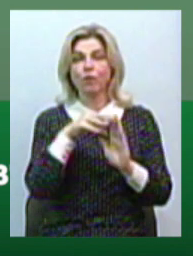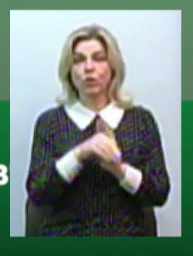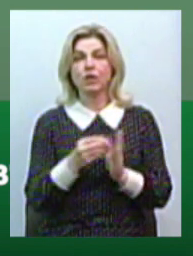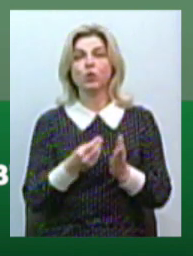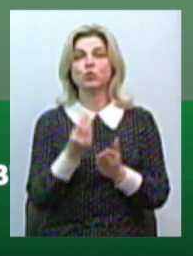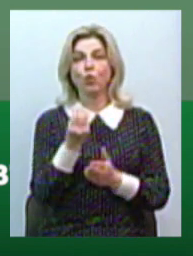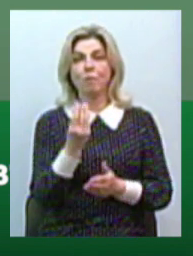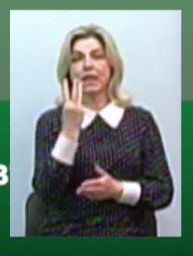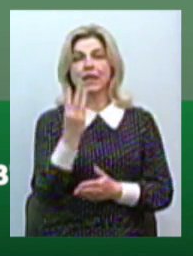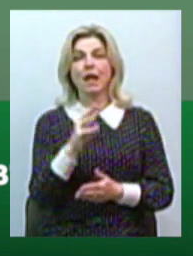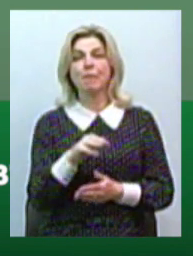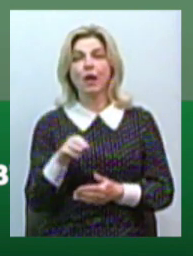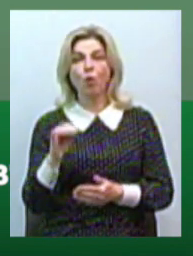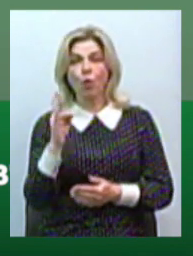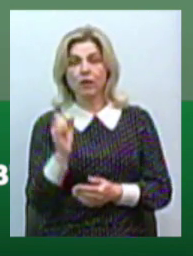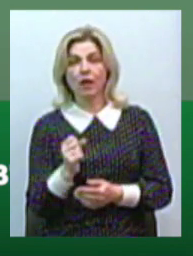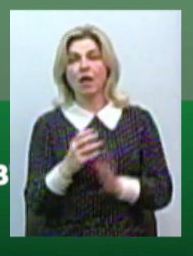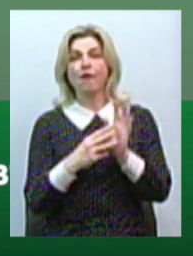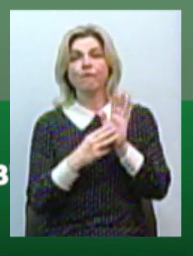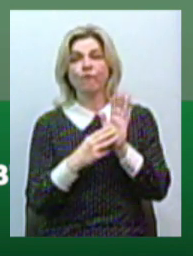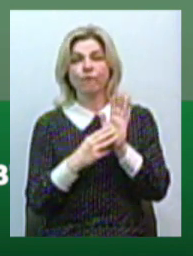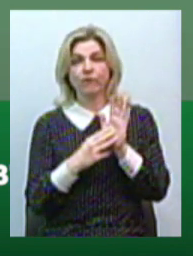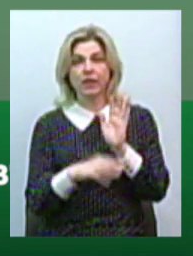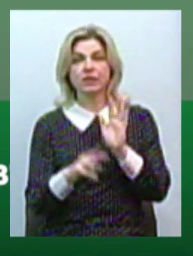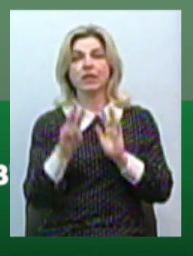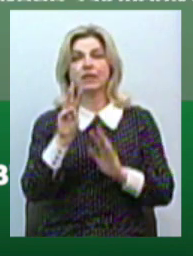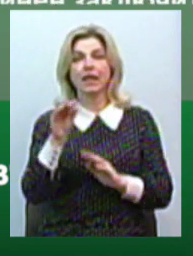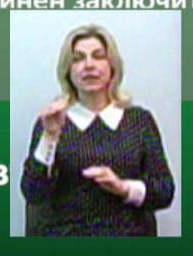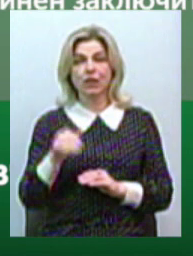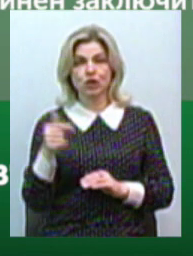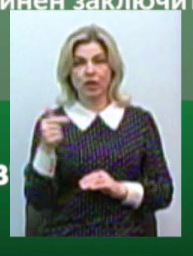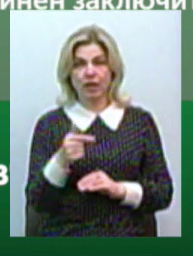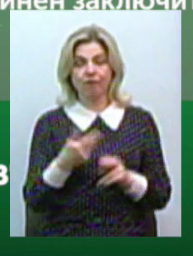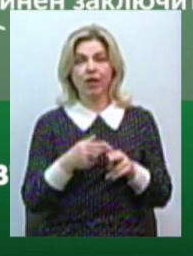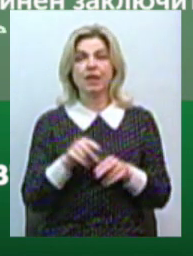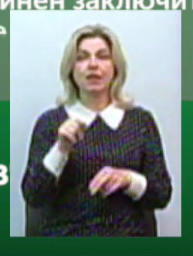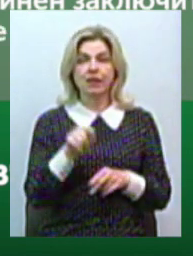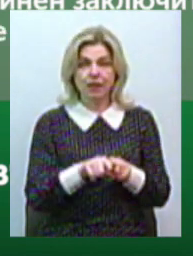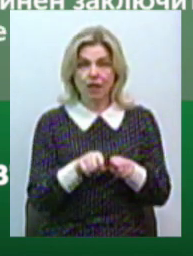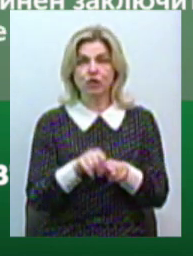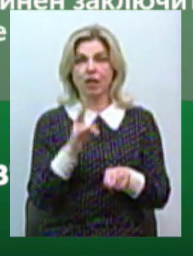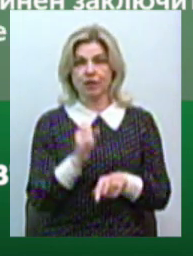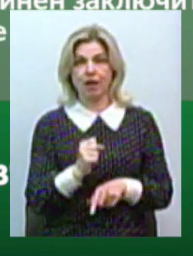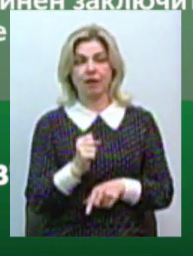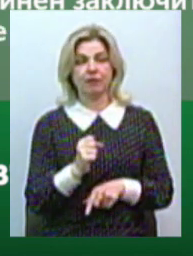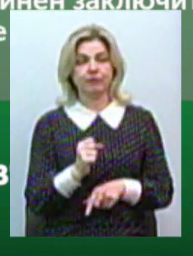3 мільйона 83 тисячі гривень. Це теж на наш